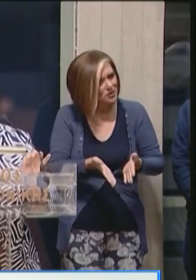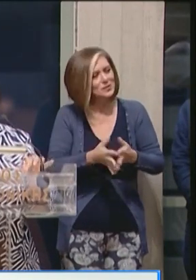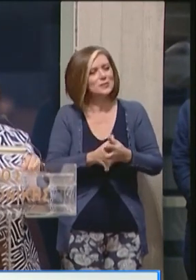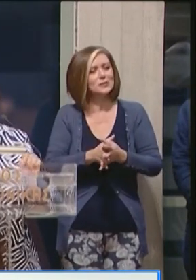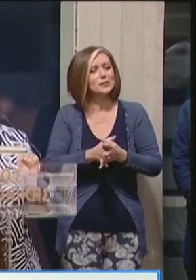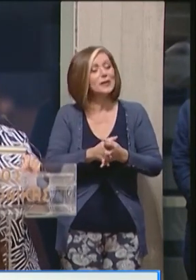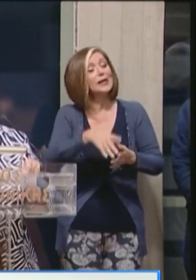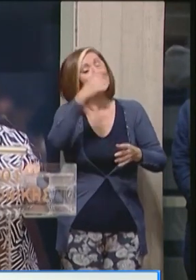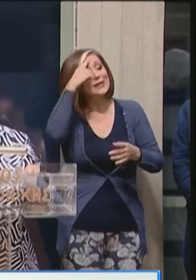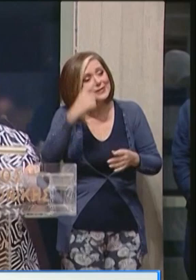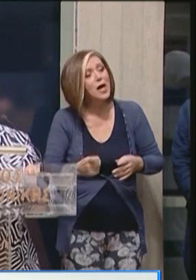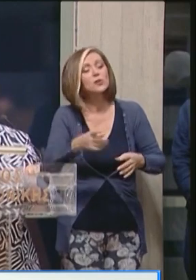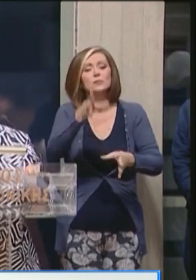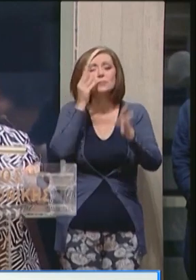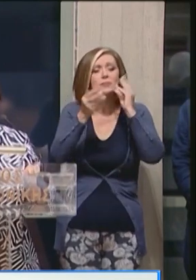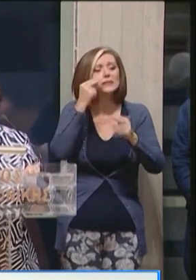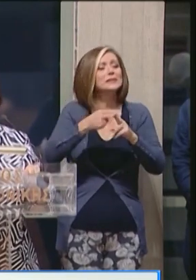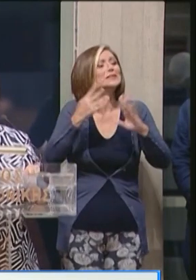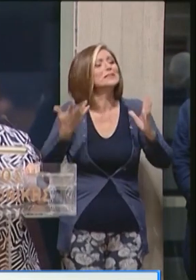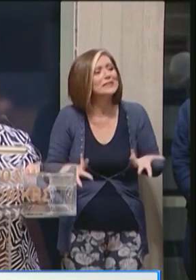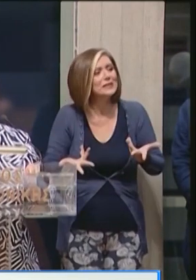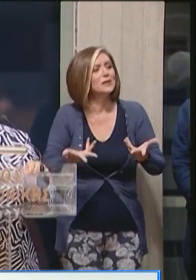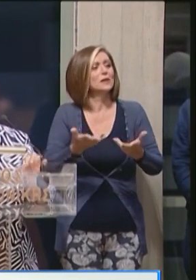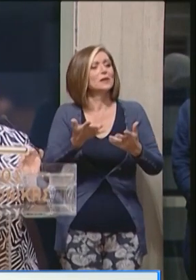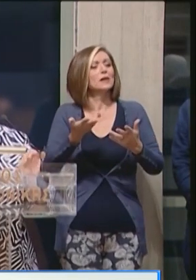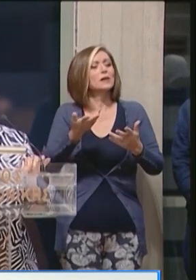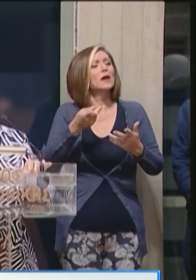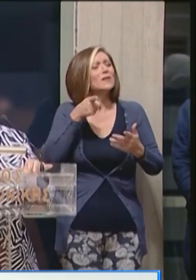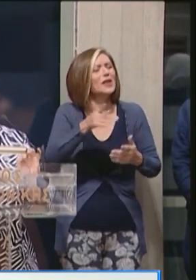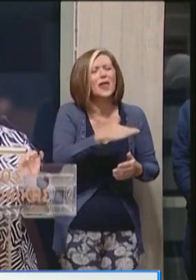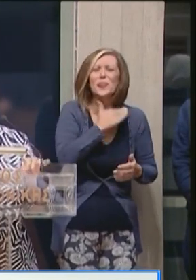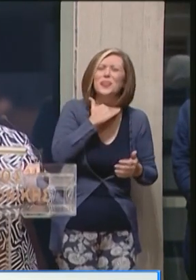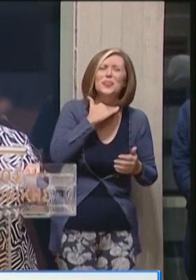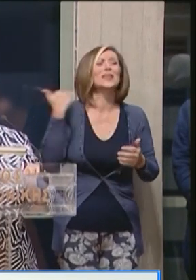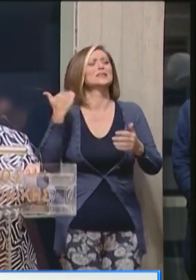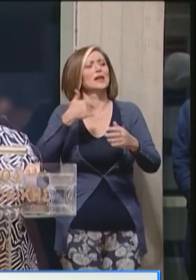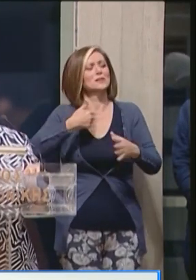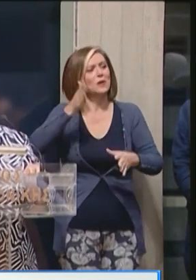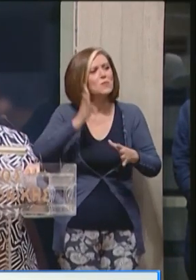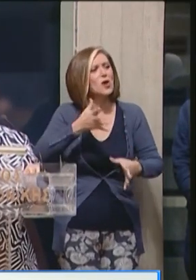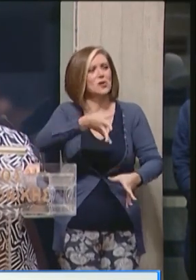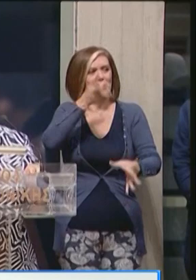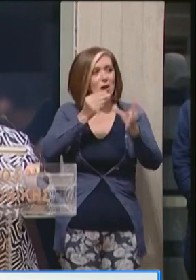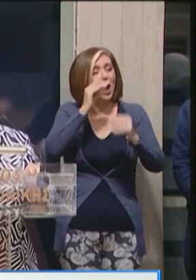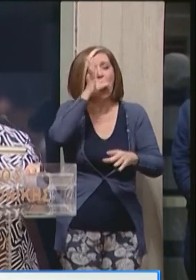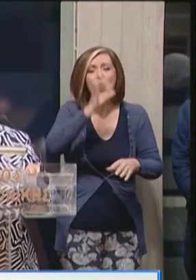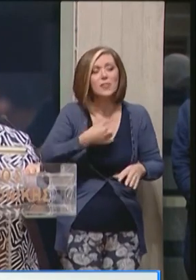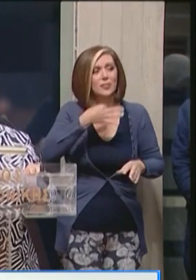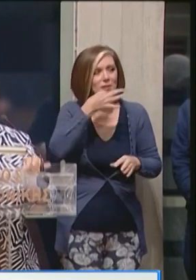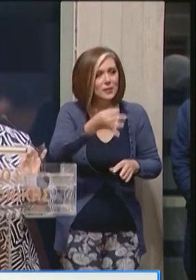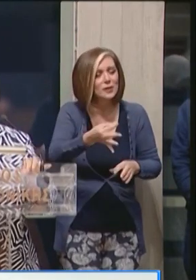ξέρουν τι σημαίνει μάθηση σε όλες τις πτυχές κάνουν θυσίες για να την κατακτήσουν ηλικρινά σας το λέω